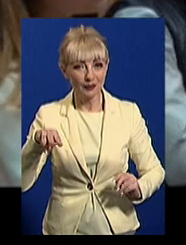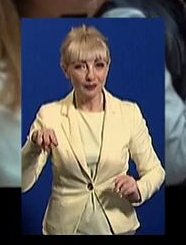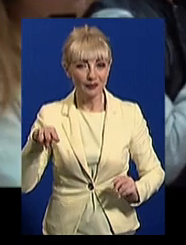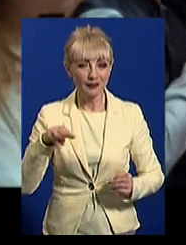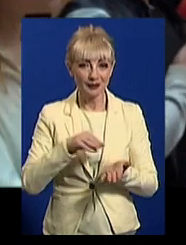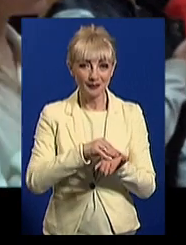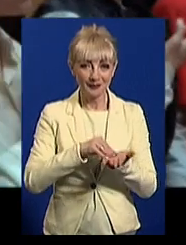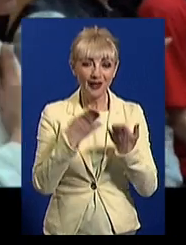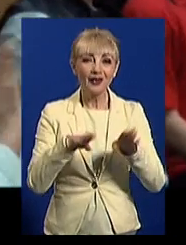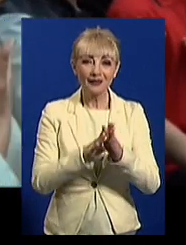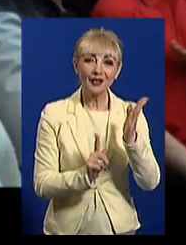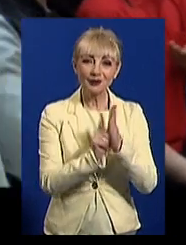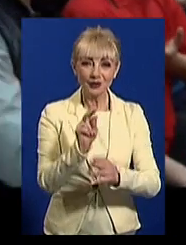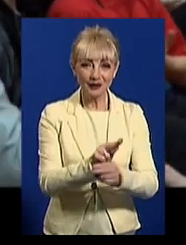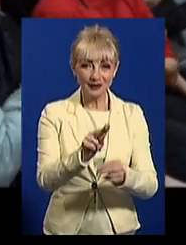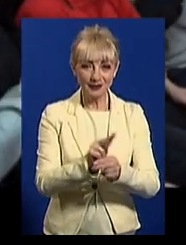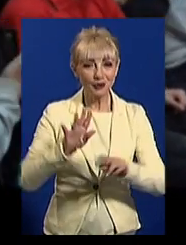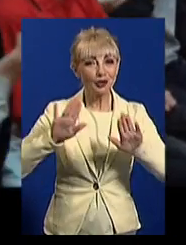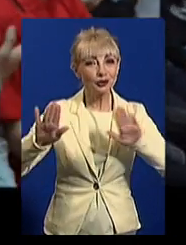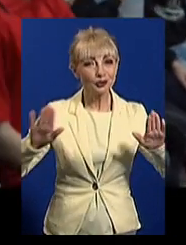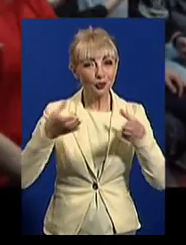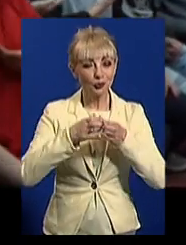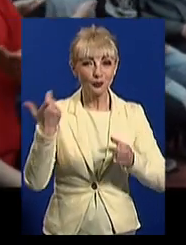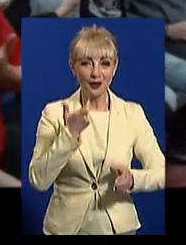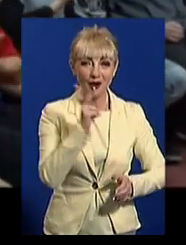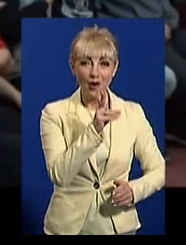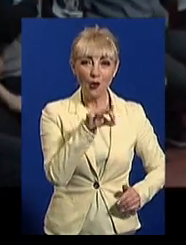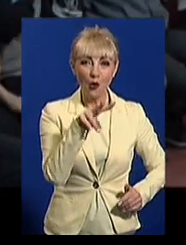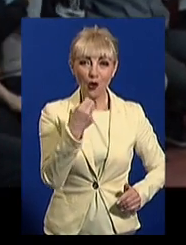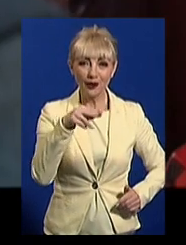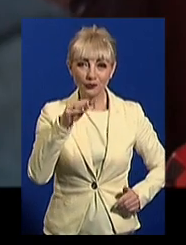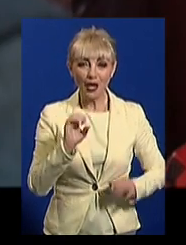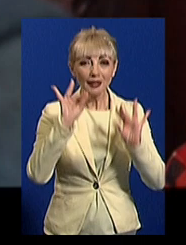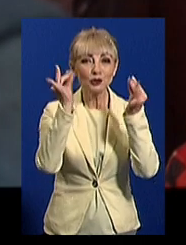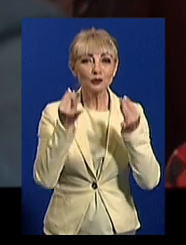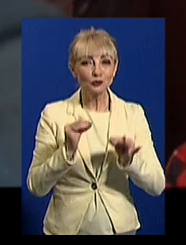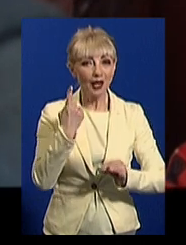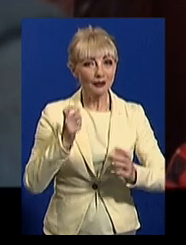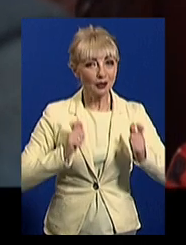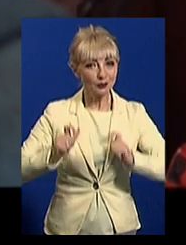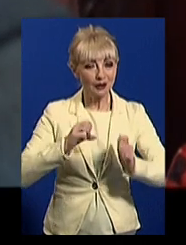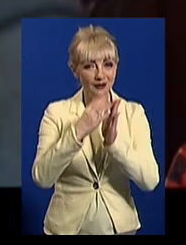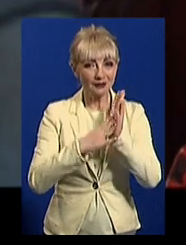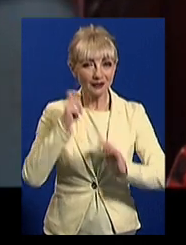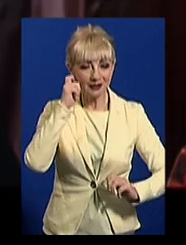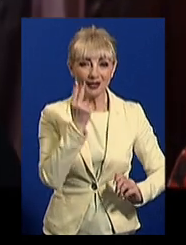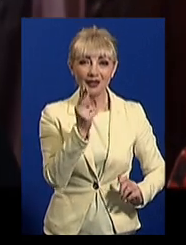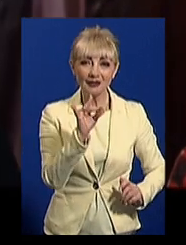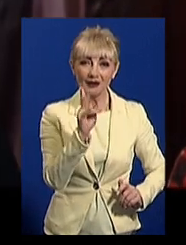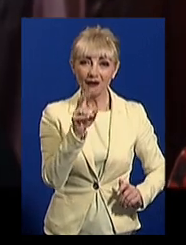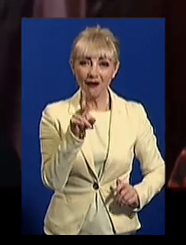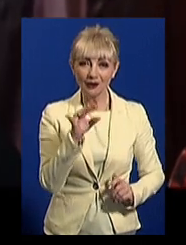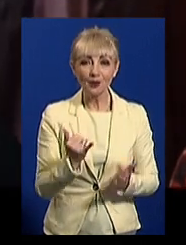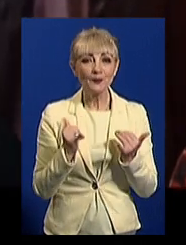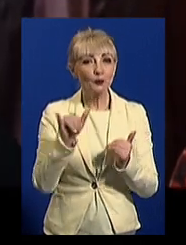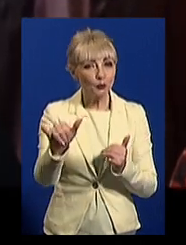Так починаються заняття у режисерській групі Харківського коледжу мистецтв. Одна зі студенток – 19-річна Вікторія Цекало. У